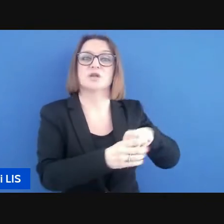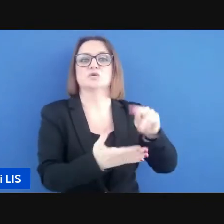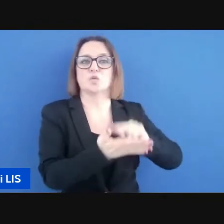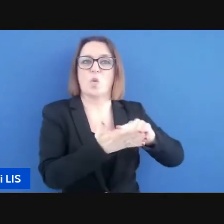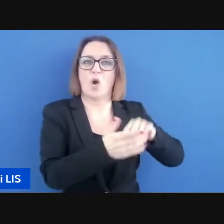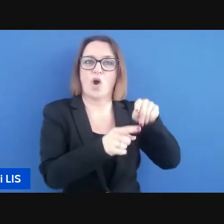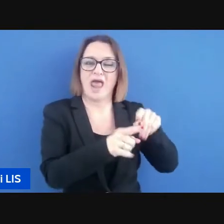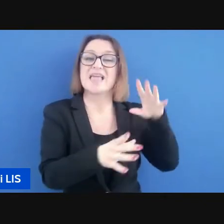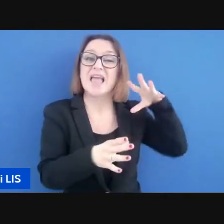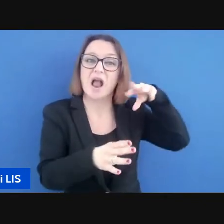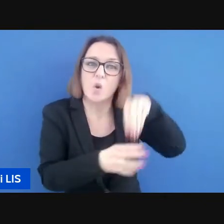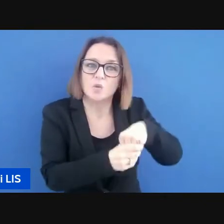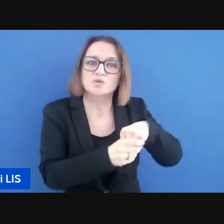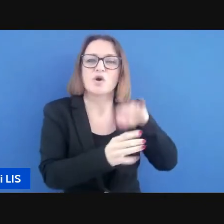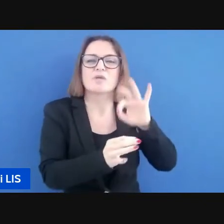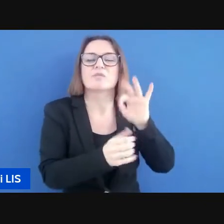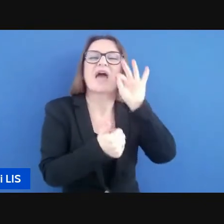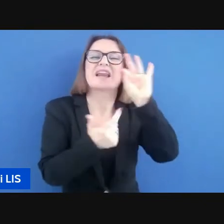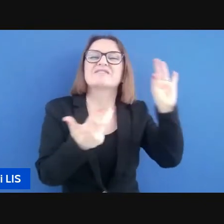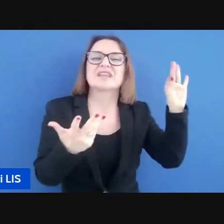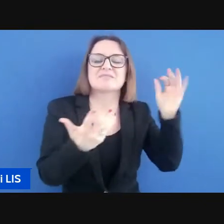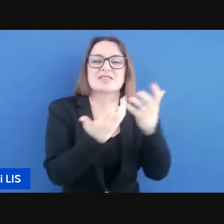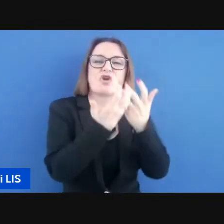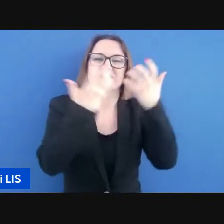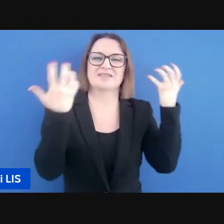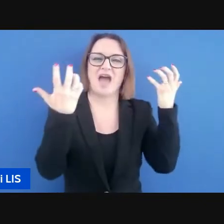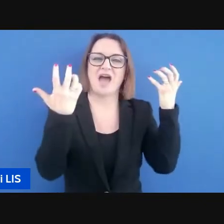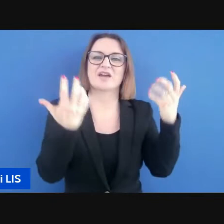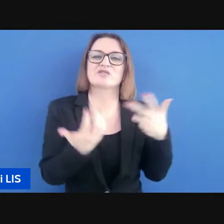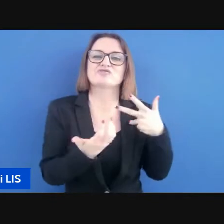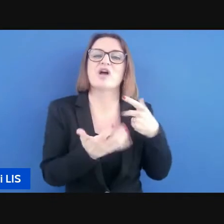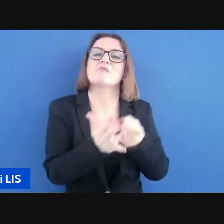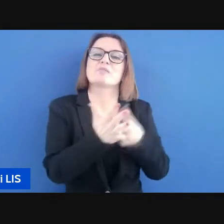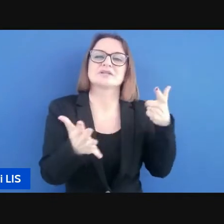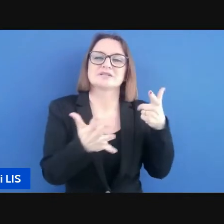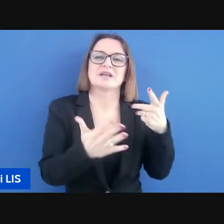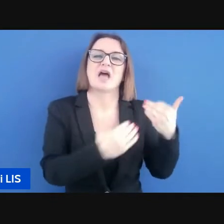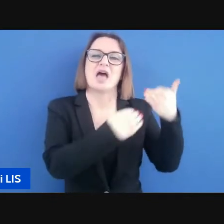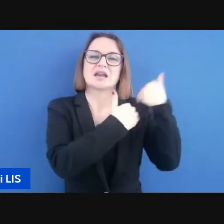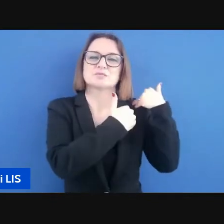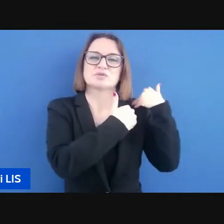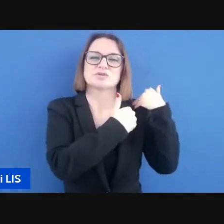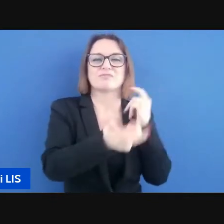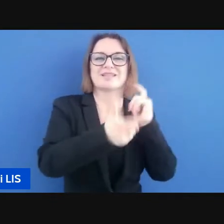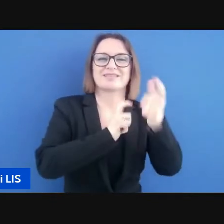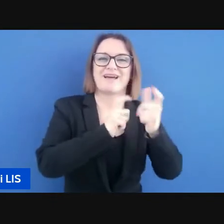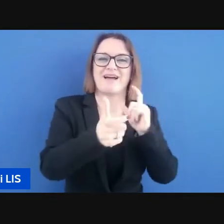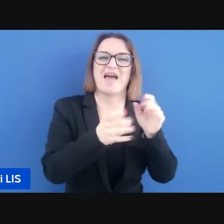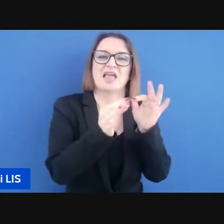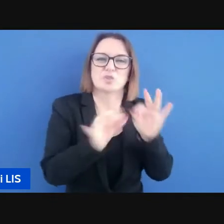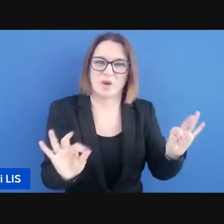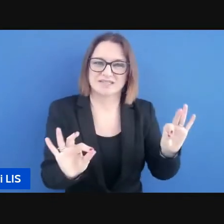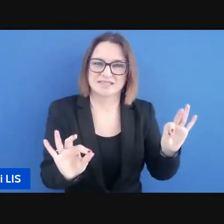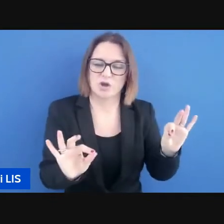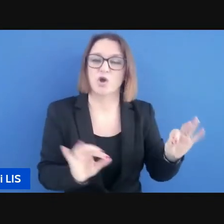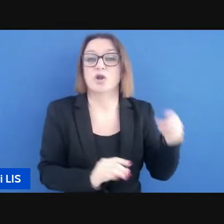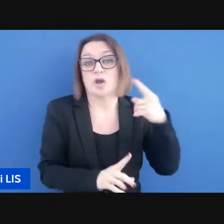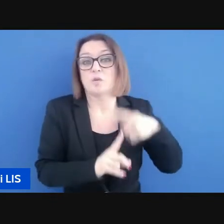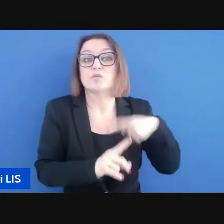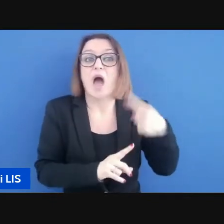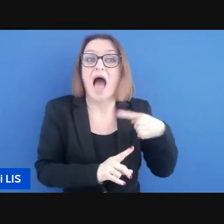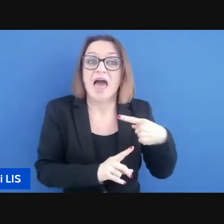riferimenti molto espliciti all'importanza della corresponsabilità educativa e anche del